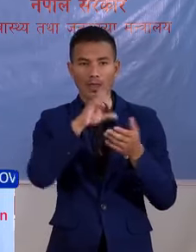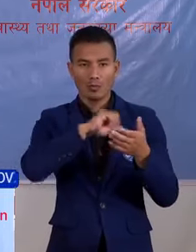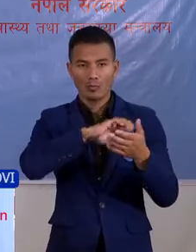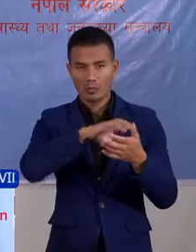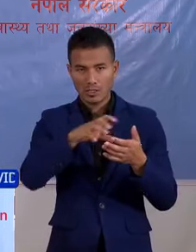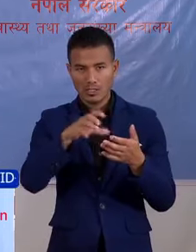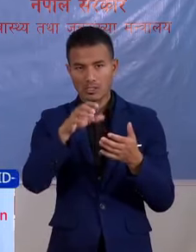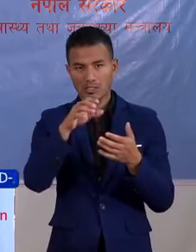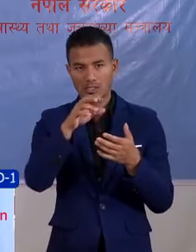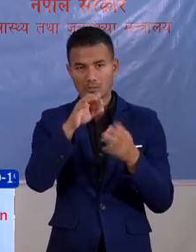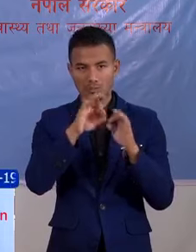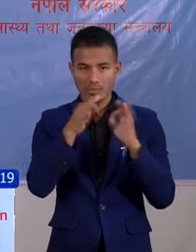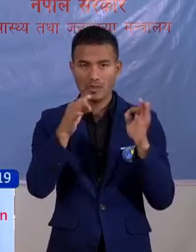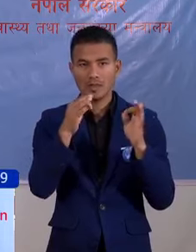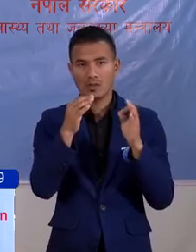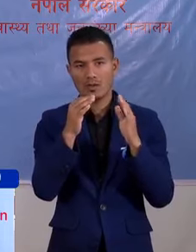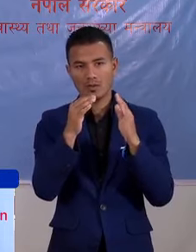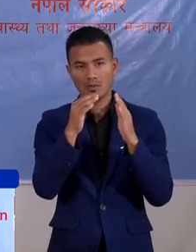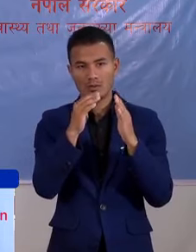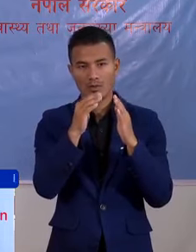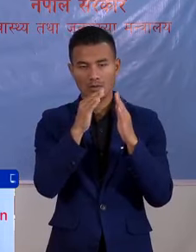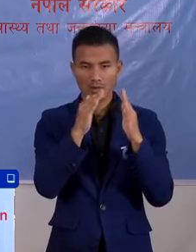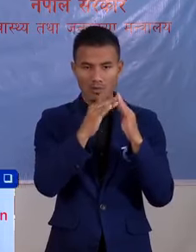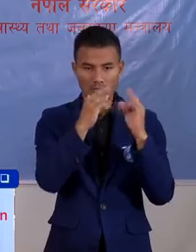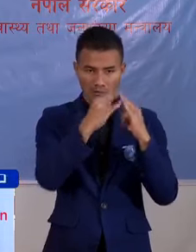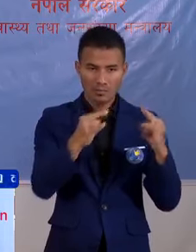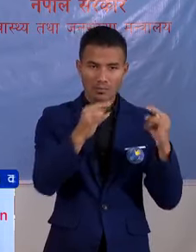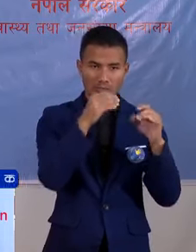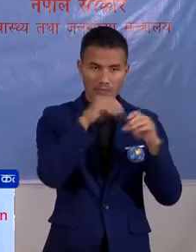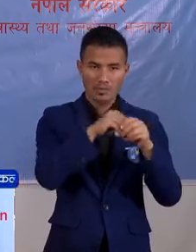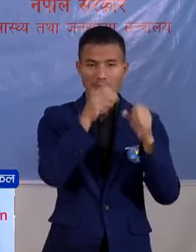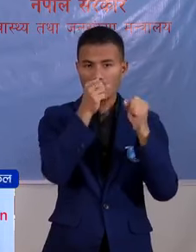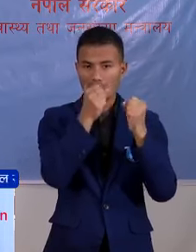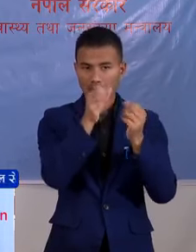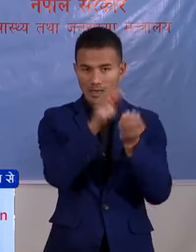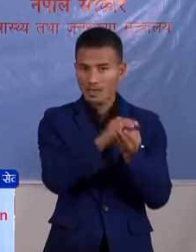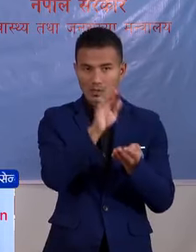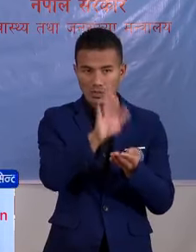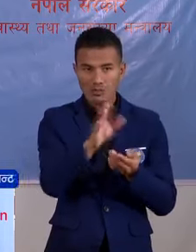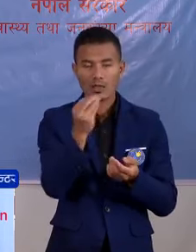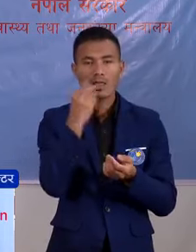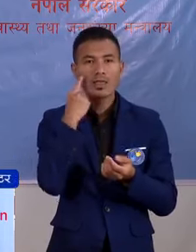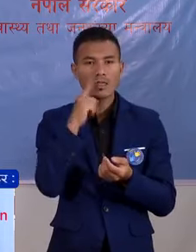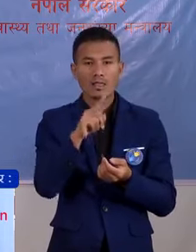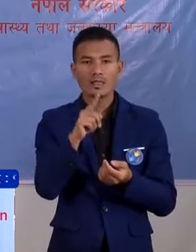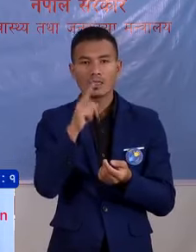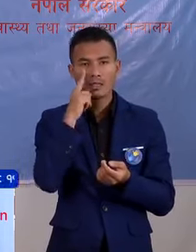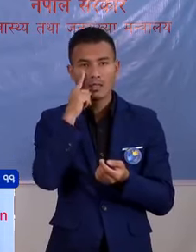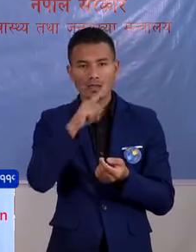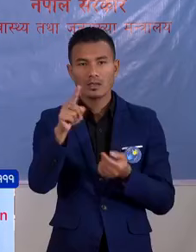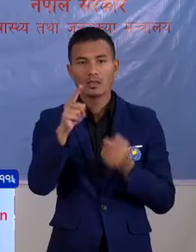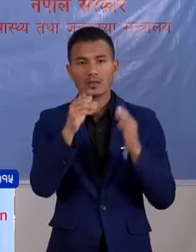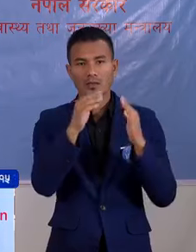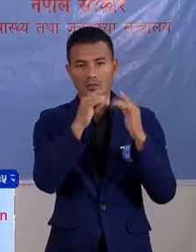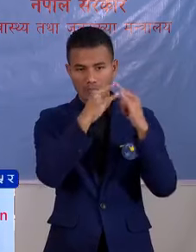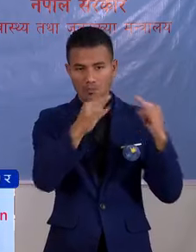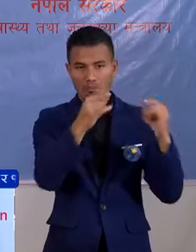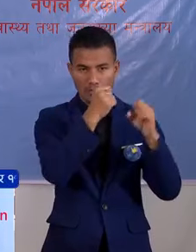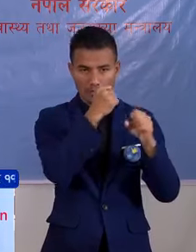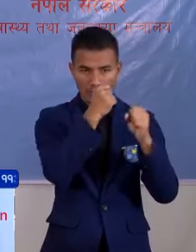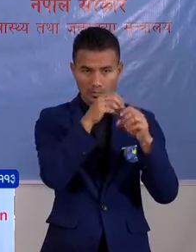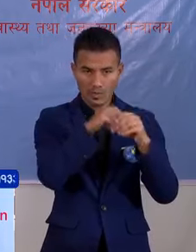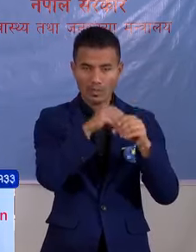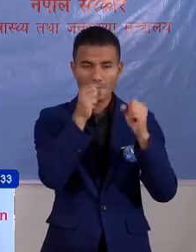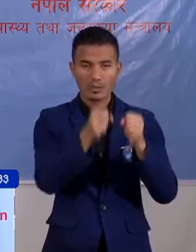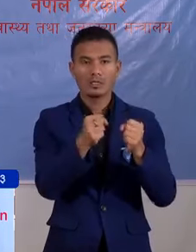प्रदेश इस्तित विविन्ना क्वारेंट्याइन मा राखेको अबस्ता बहेको ले हाल के ही दिन एता क्वारेंट्याइन मा रहेका ब्यक्ति हरको